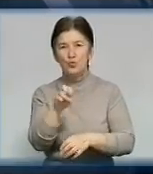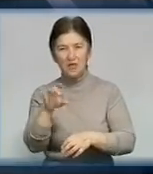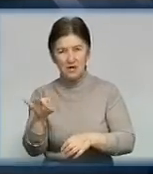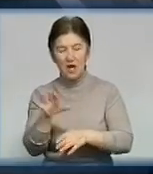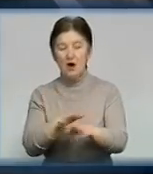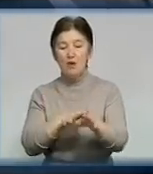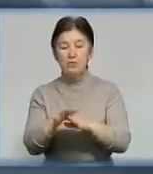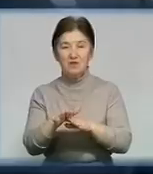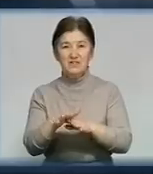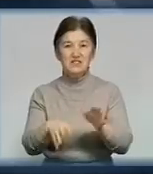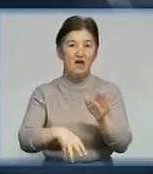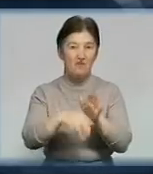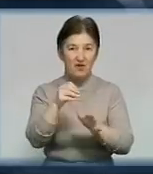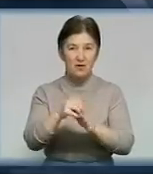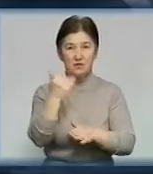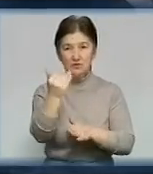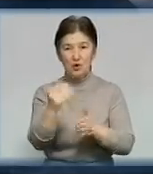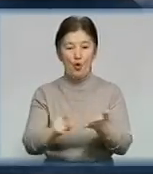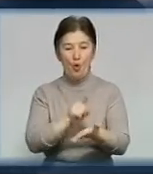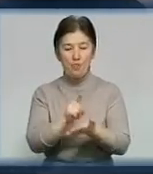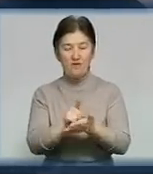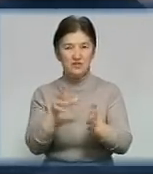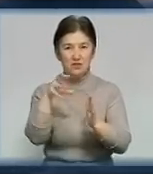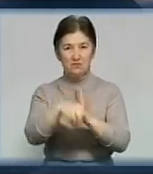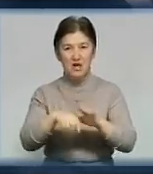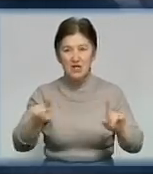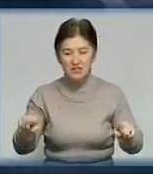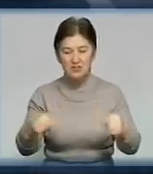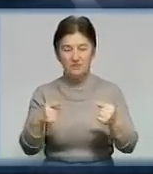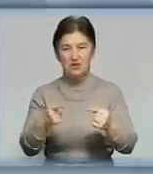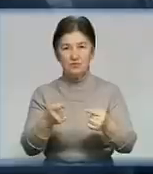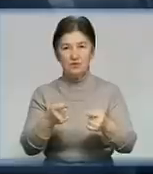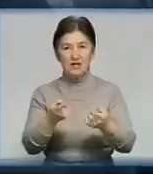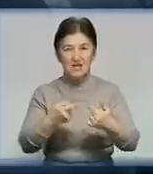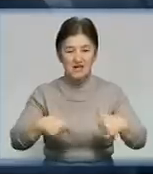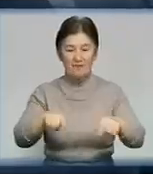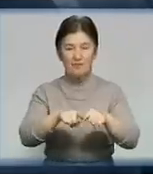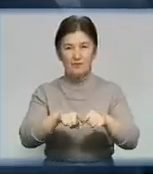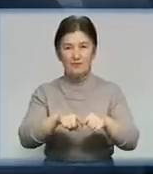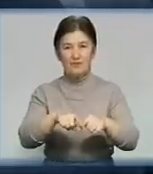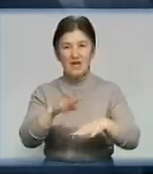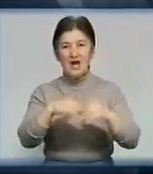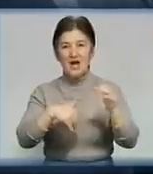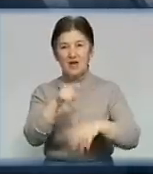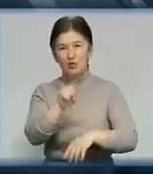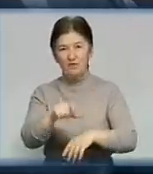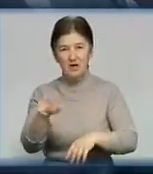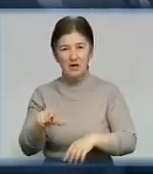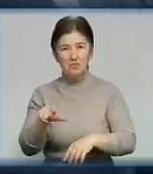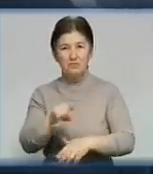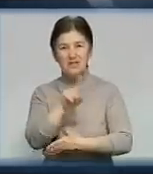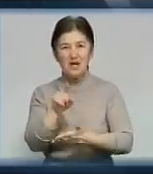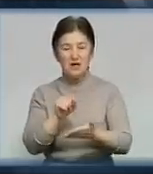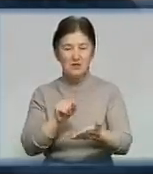вибори на українському районі. Ми обов'язки полягали в створенні дільничих комісій, вирішенні кадрових питань для роботи на